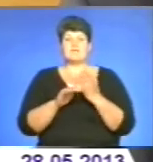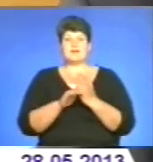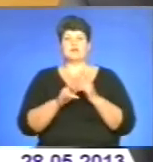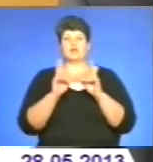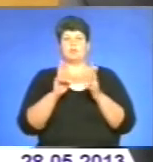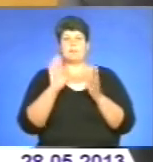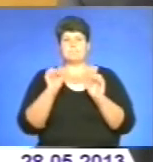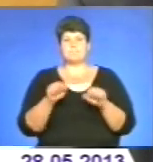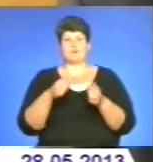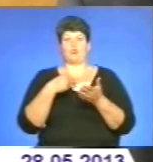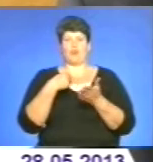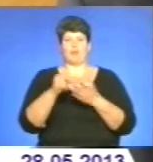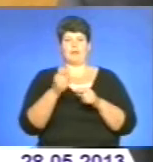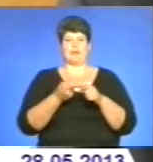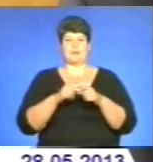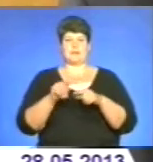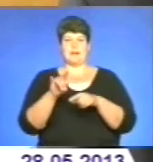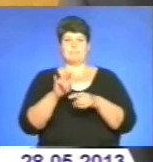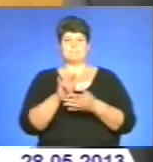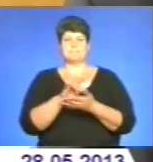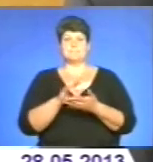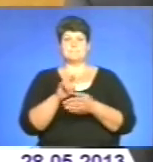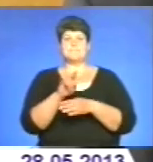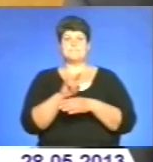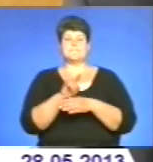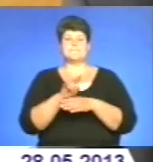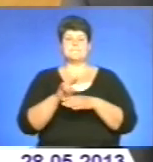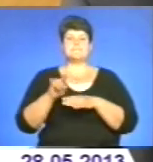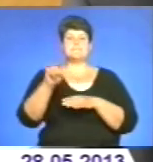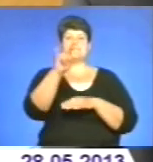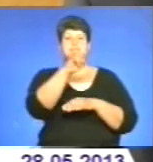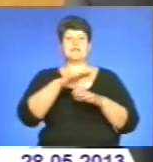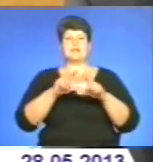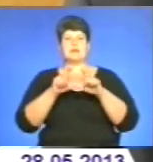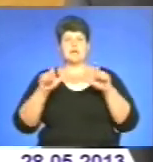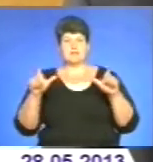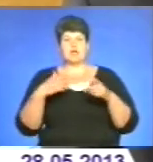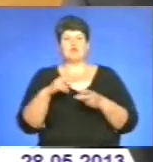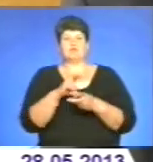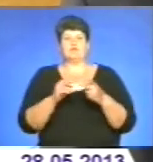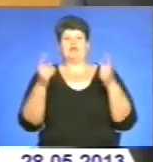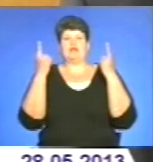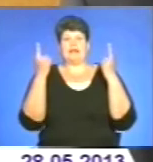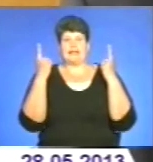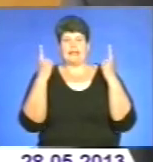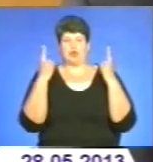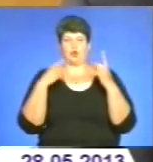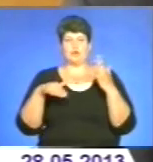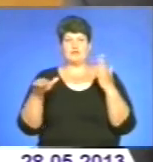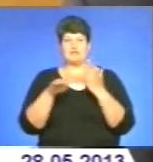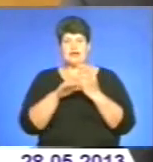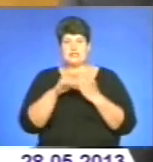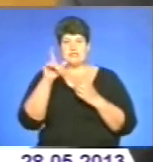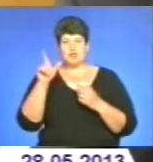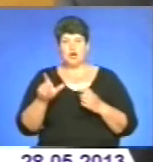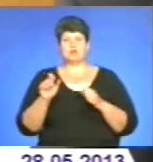викупити це підприємство. Я шукаю потужного інвестора, тому що ми не повинні в першу чергу